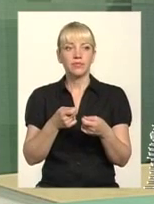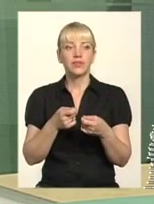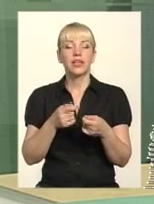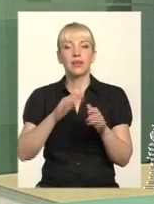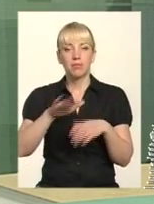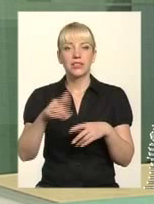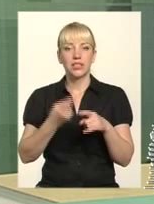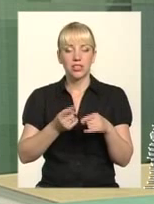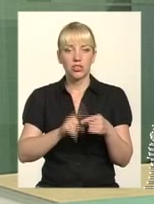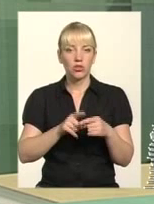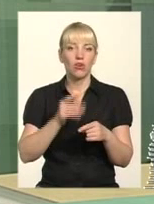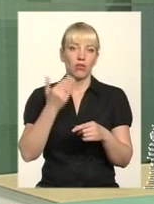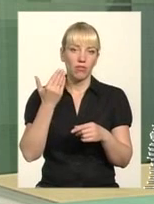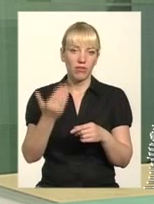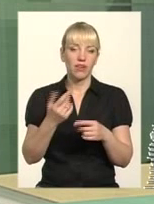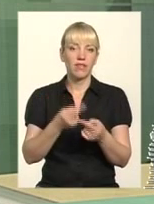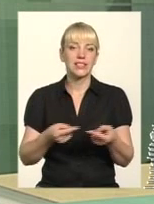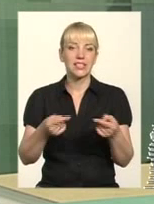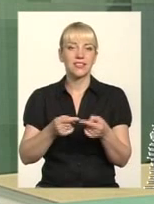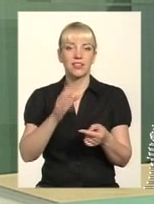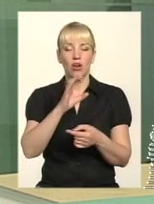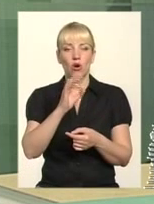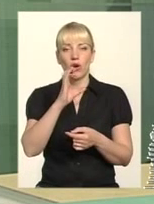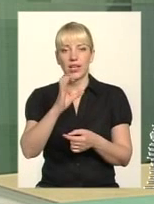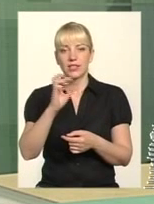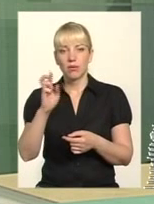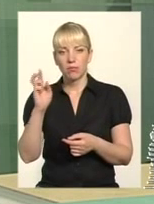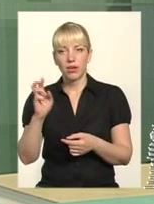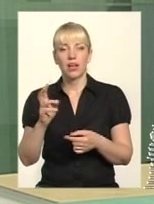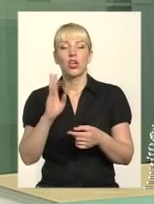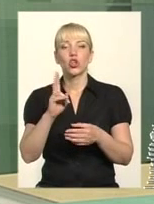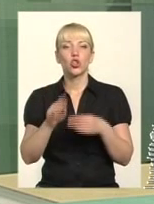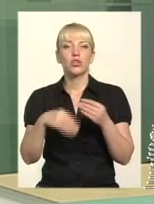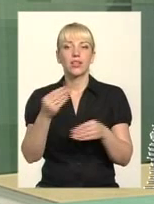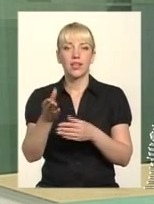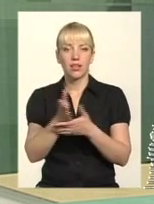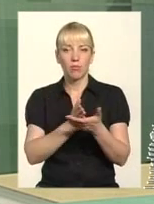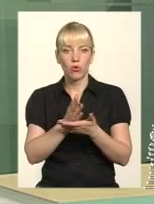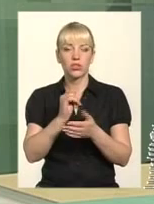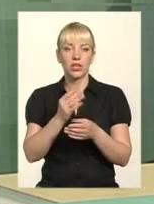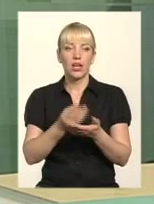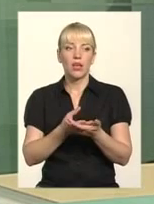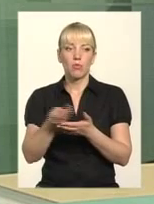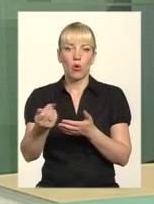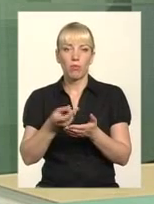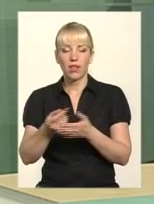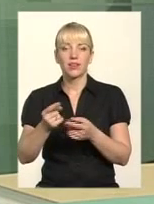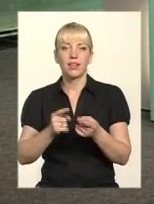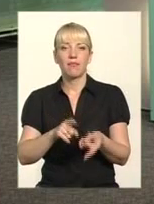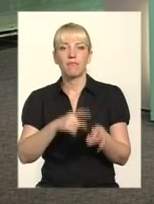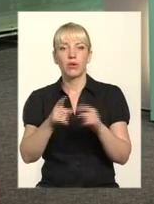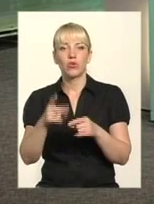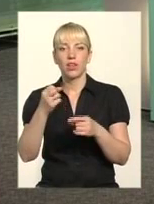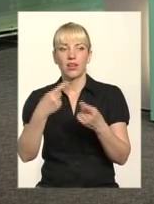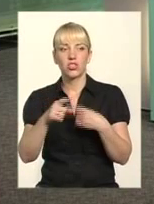ви визначаєте, ОСББ визначає надавача послуг, і відповідно проплата міняється на інший рахунок.